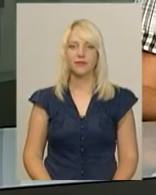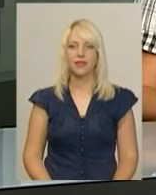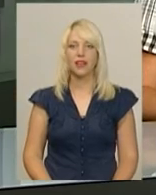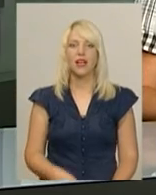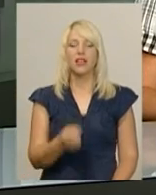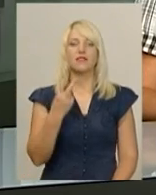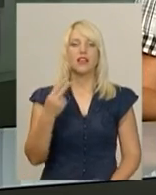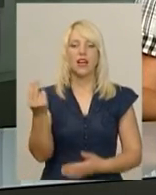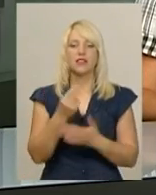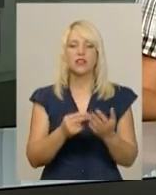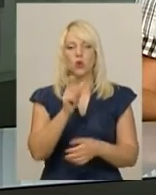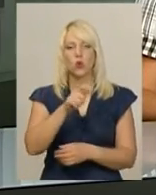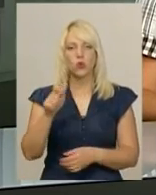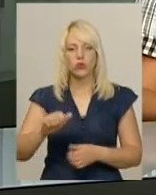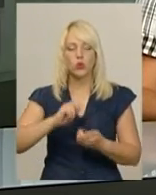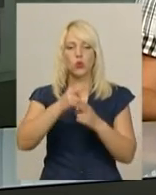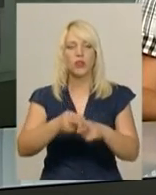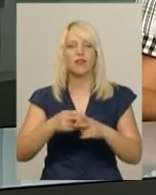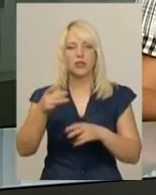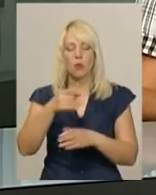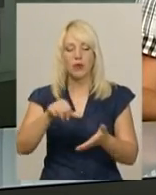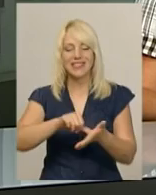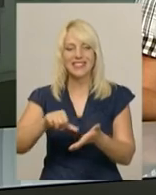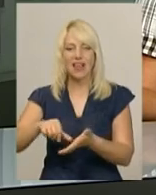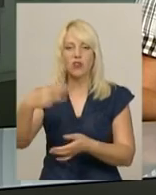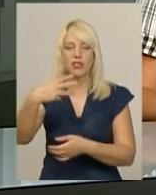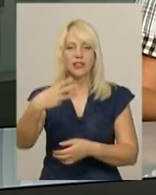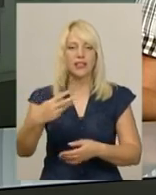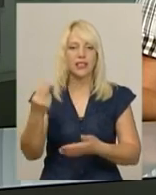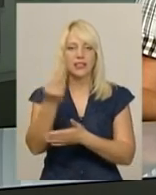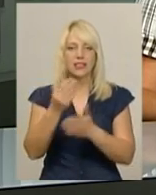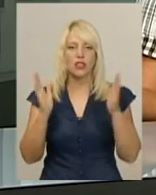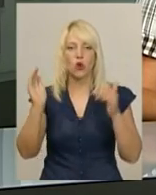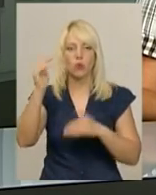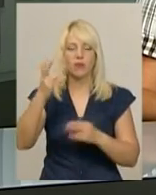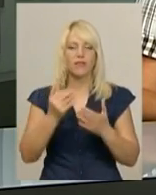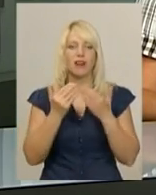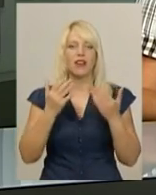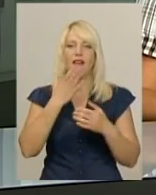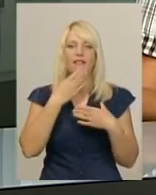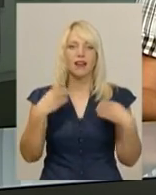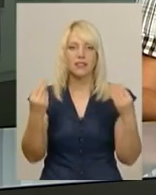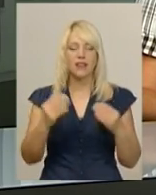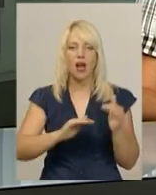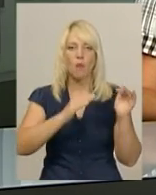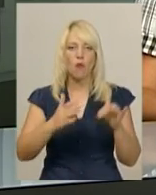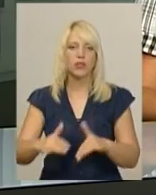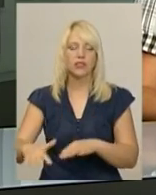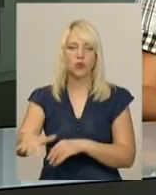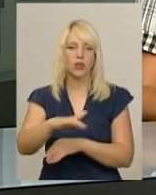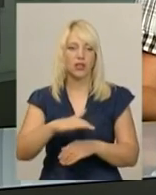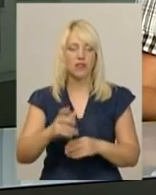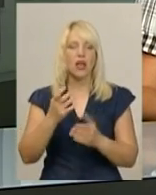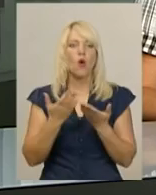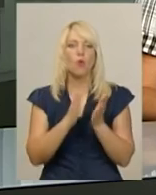12 художників з Дунаєвецького району представили 30 робіт на виставці «Краса Подільського краю» в обласній бібліотеці імені Шевченка.